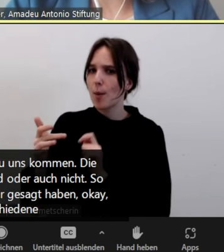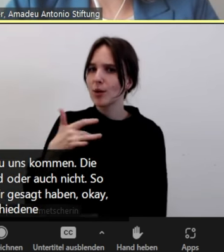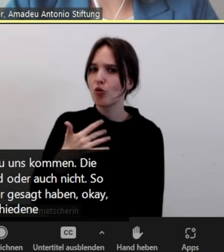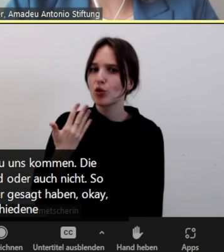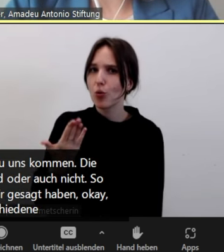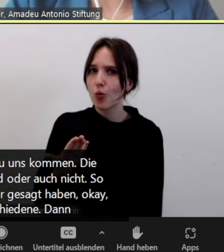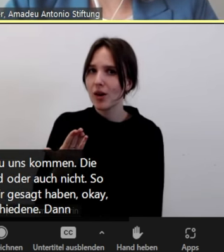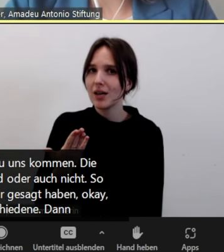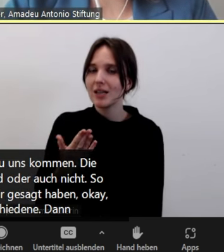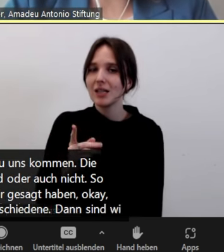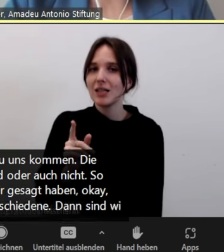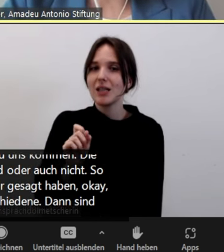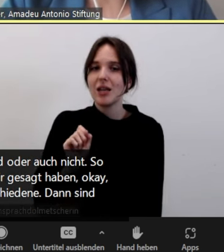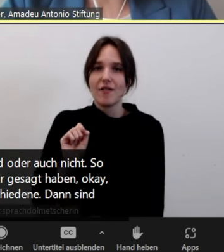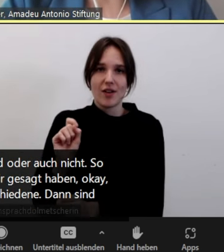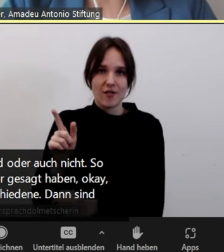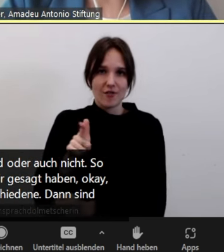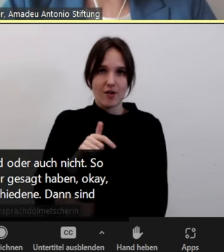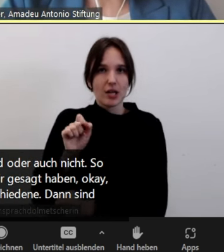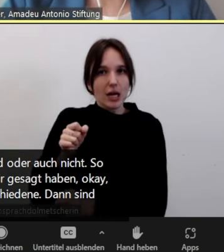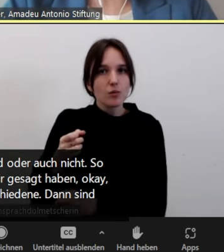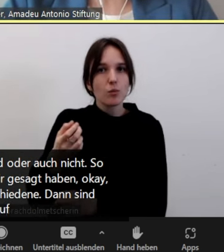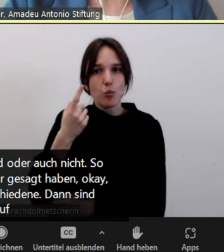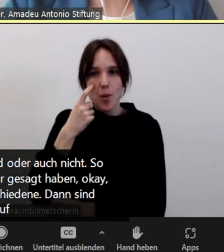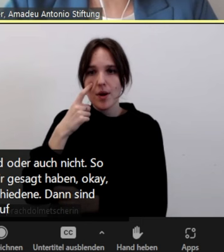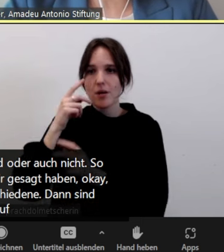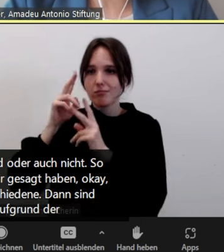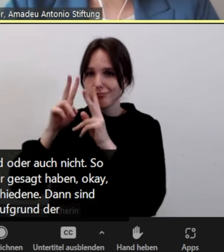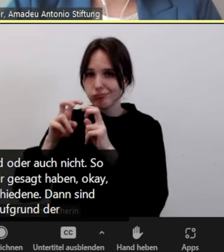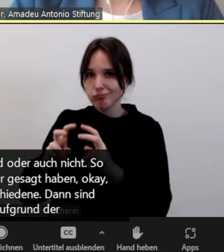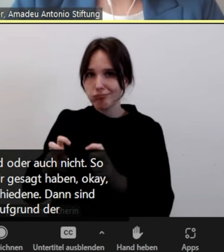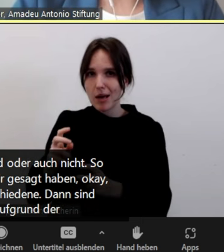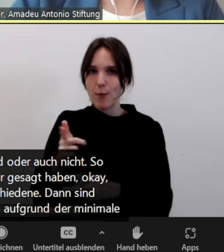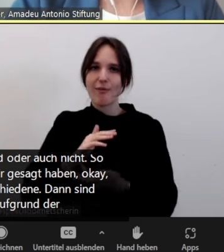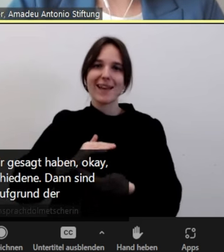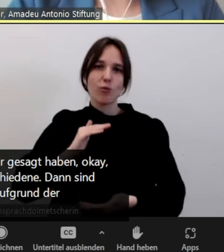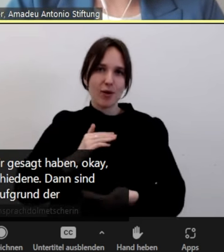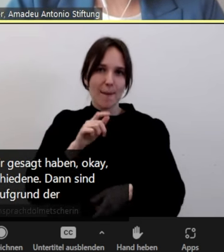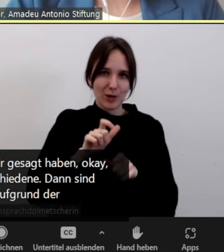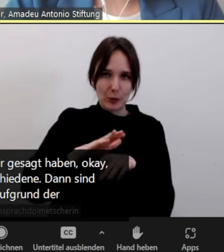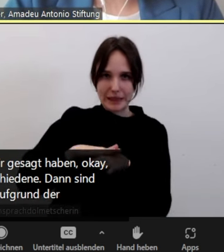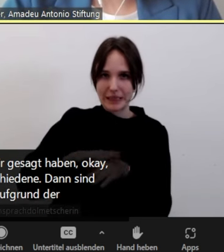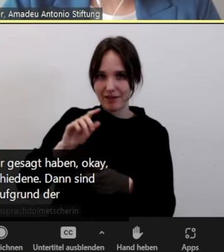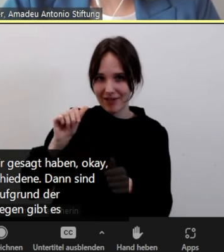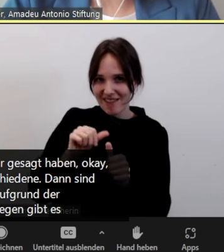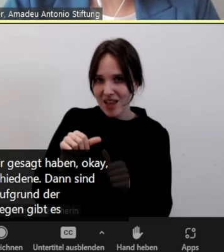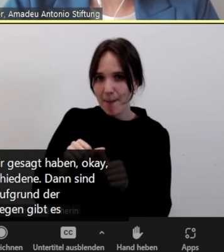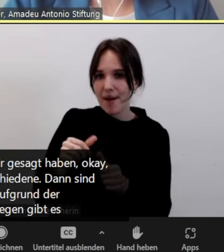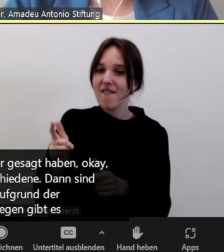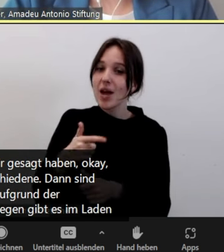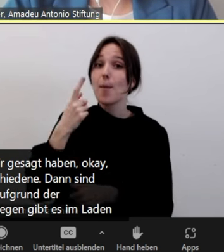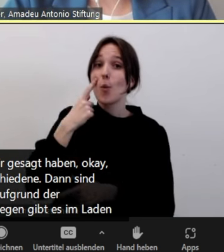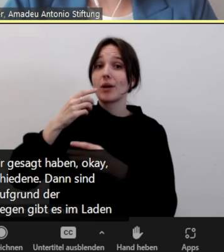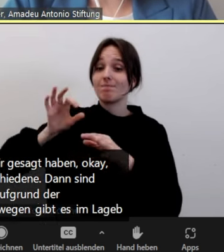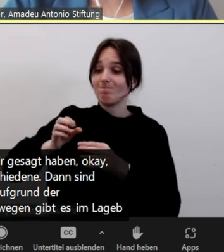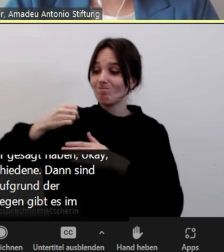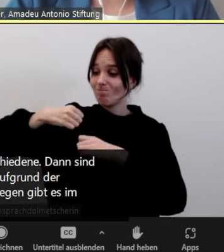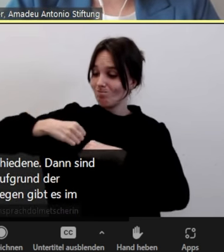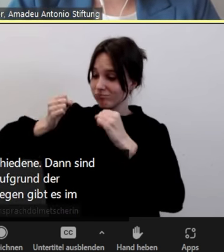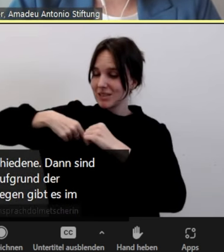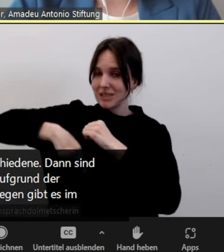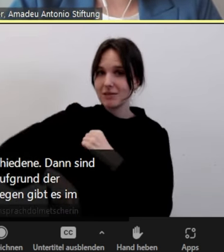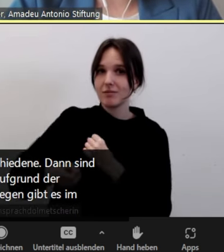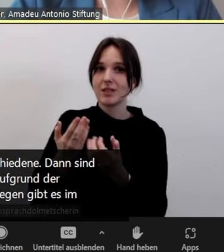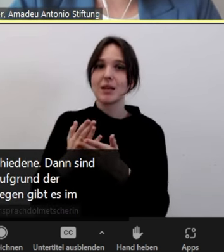ne? Dann sind wir dem, eben, wenn wir das jetzt konnten, auch aufgrund der minimalen Ressourcen tiefer reingegangen. Deswegen gibt es im Lagebild nochmal eine